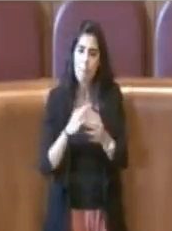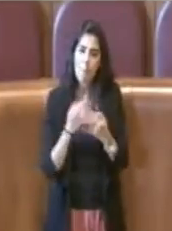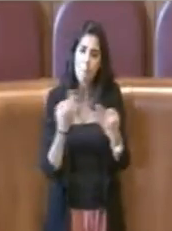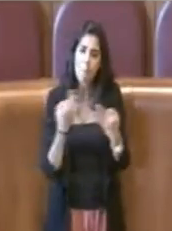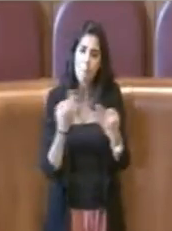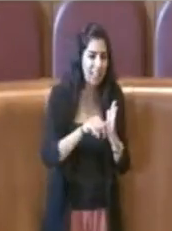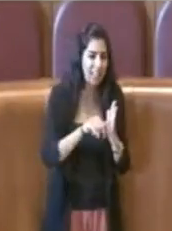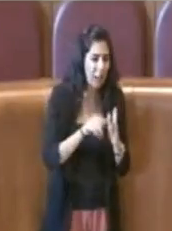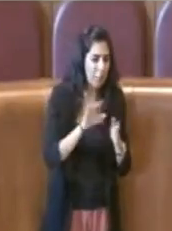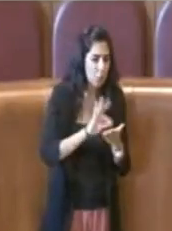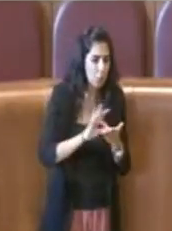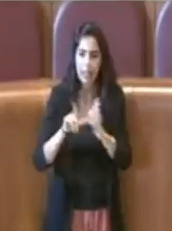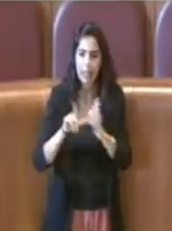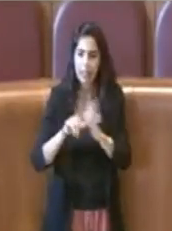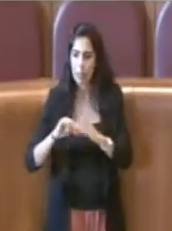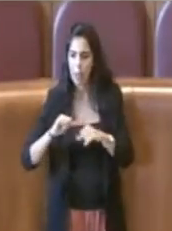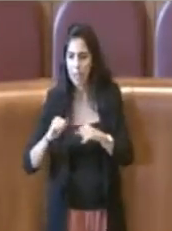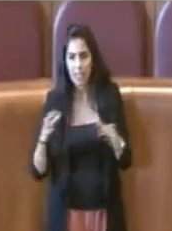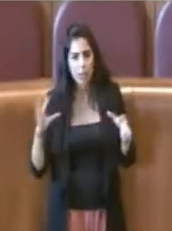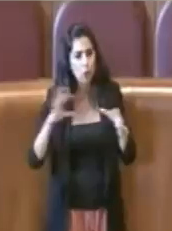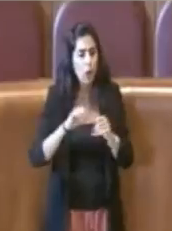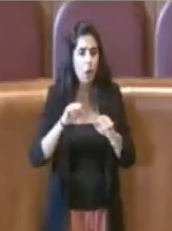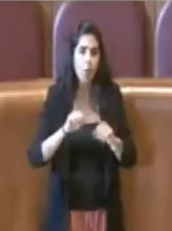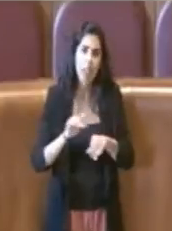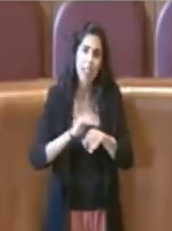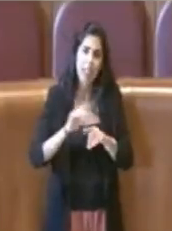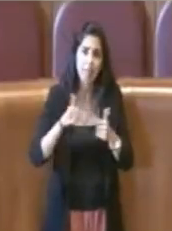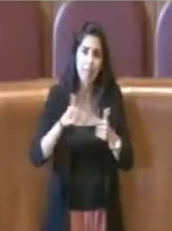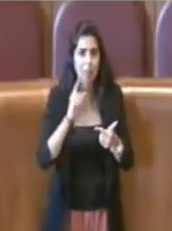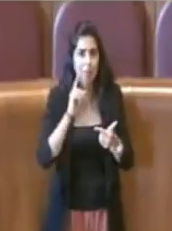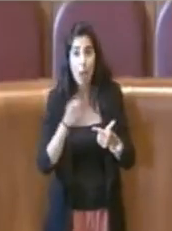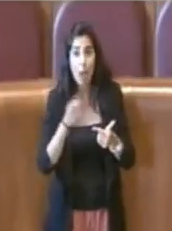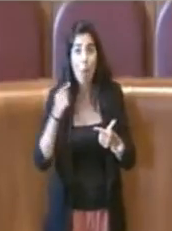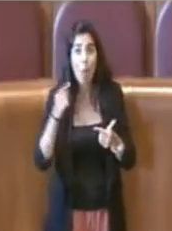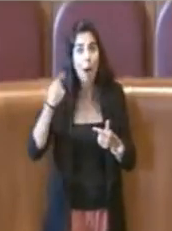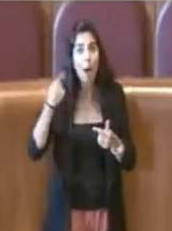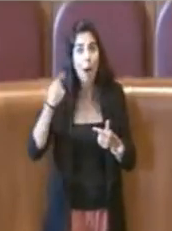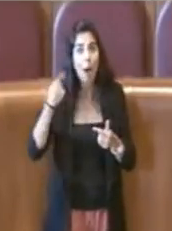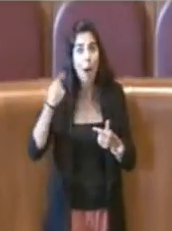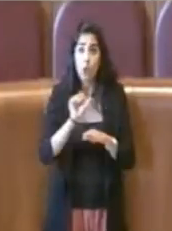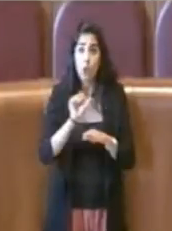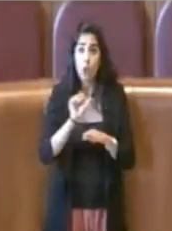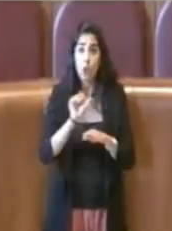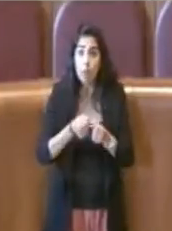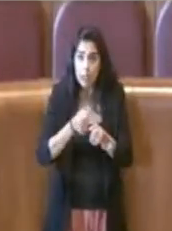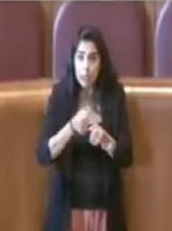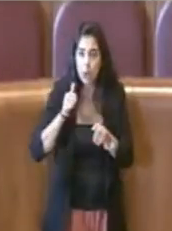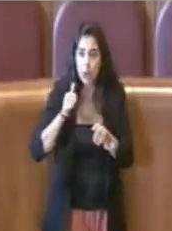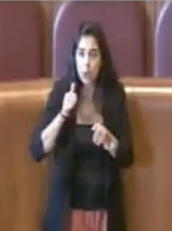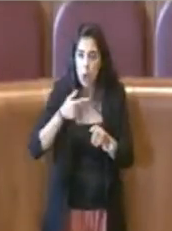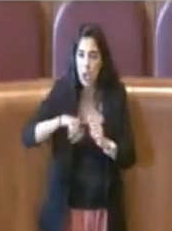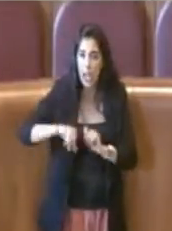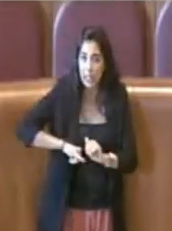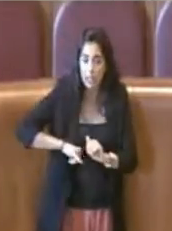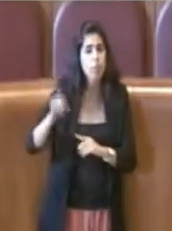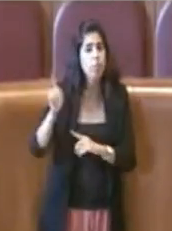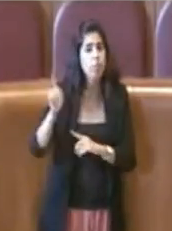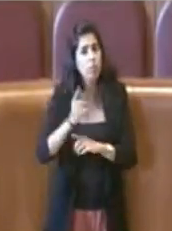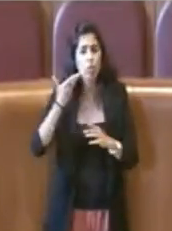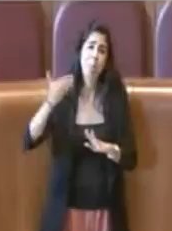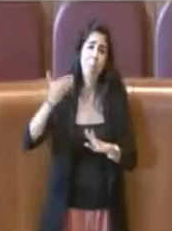migliori, ma è un ritardo consolidato, quindi ora ci auguriamo che avendo dilatato l